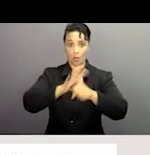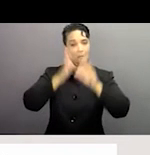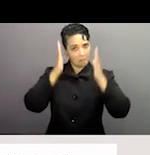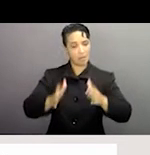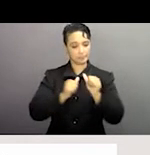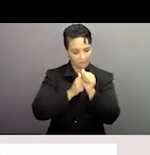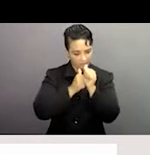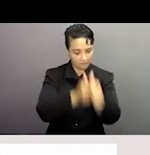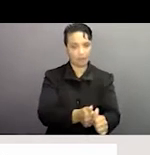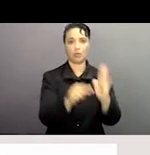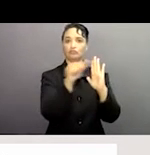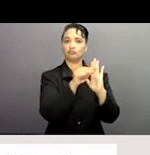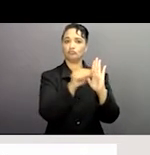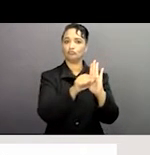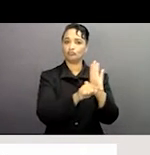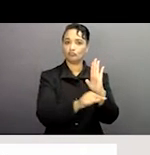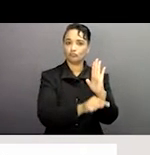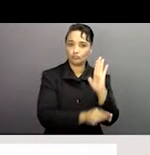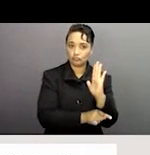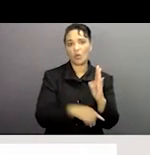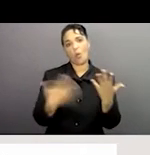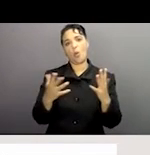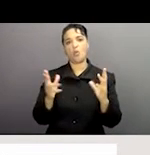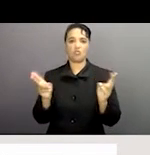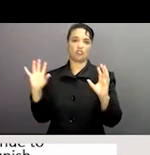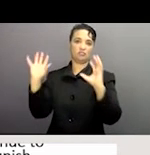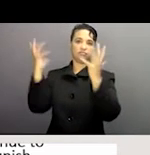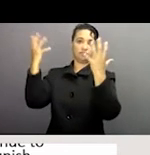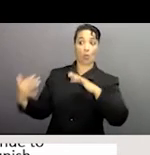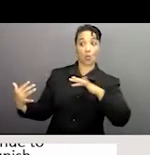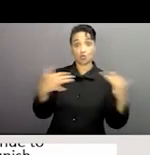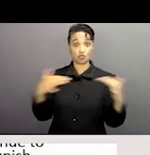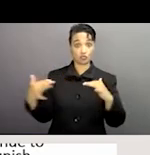que la pandémie COVID-19 aussi bien que les conflits et le désastre naturel